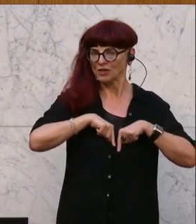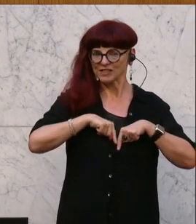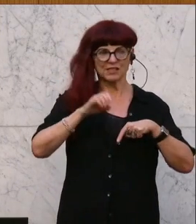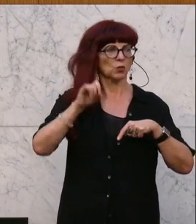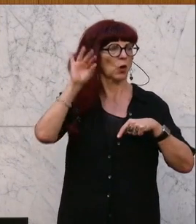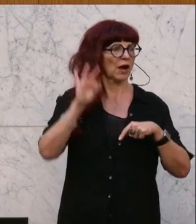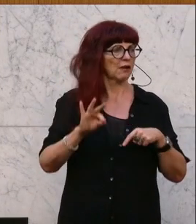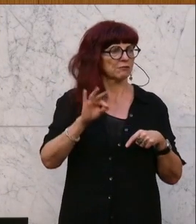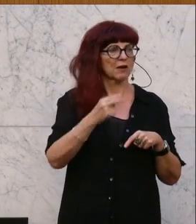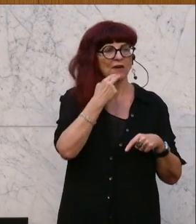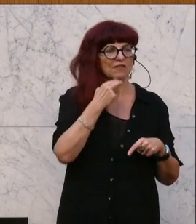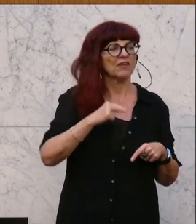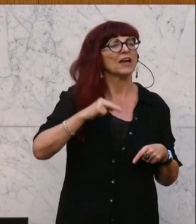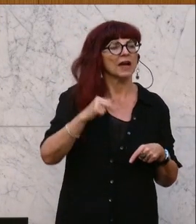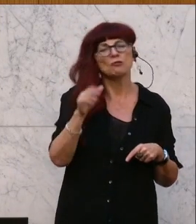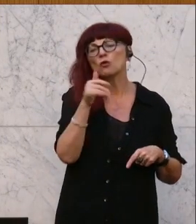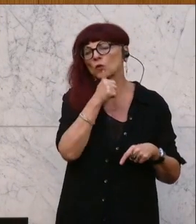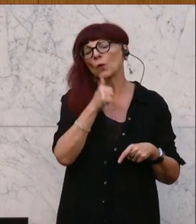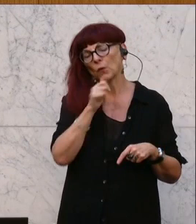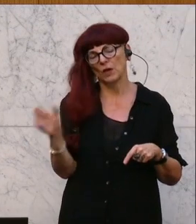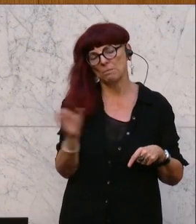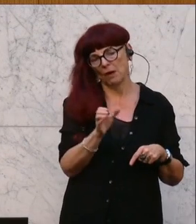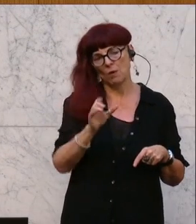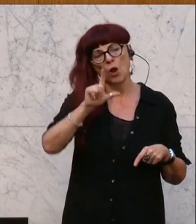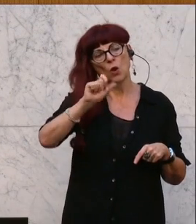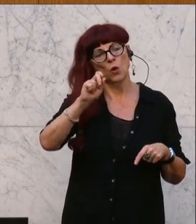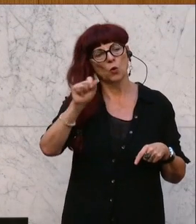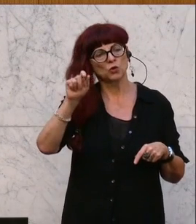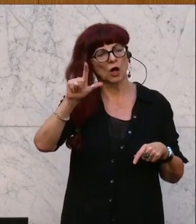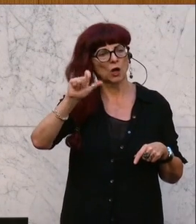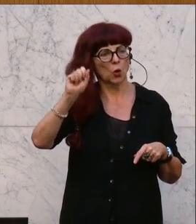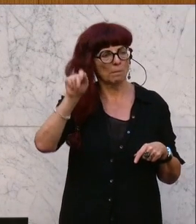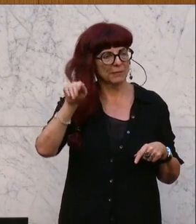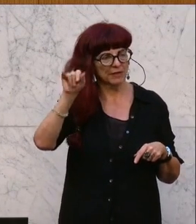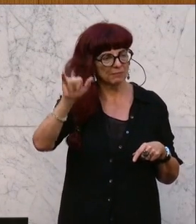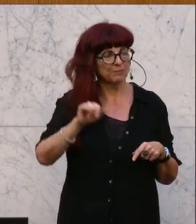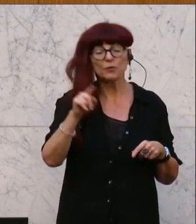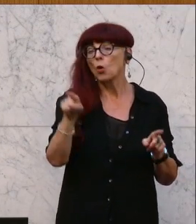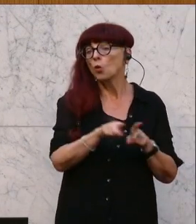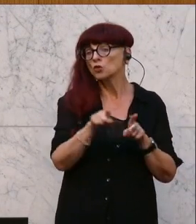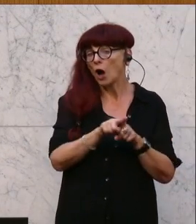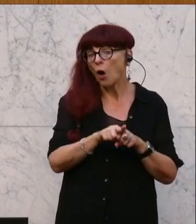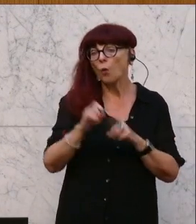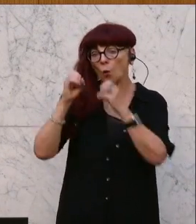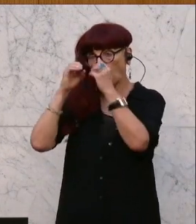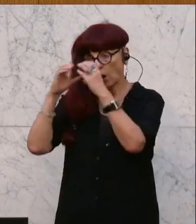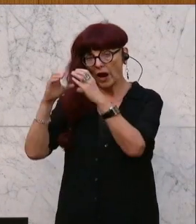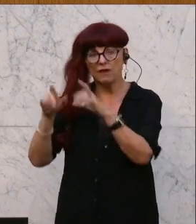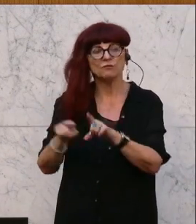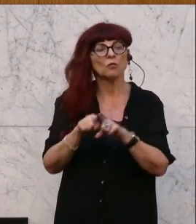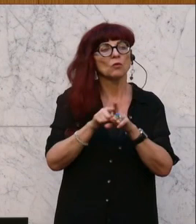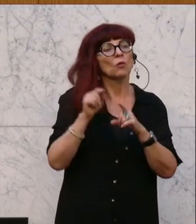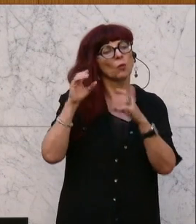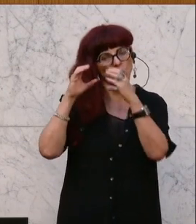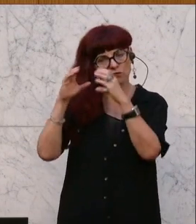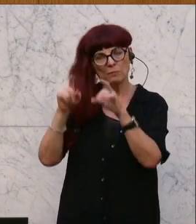ORF, Lothar Lockel, von den Grünen bestellt worden ist. Es wurde auch zwischen ÖVP und Grüne vereinbart, wie die ORF-Direktoren aufgeteilt